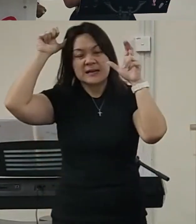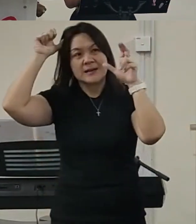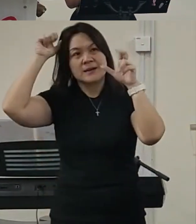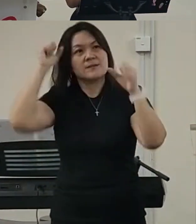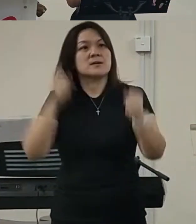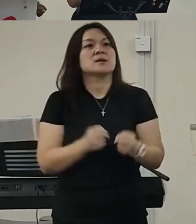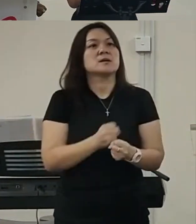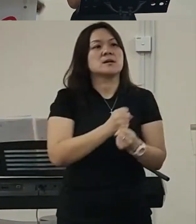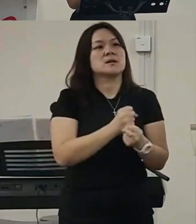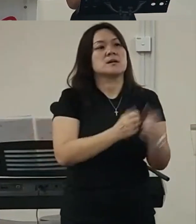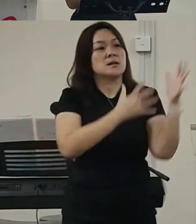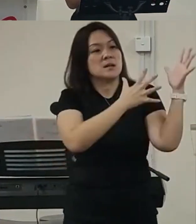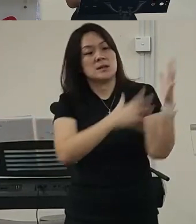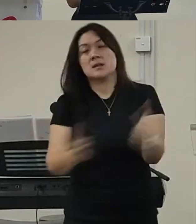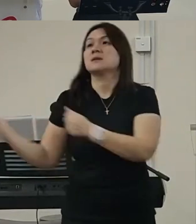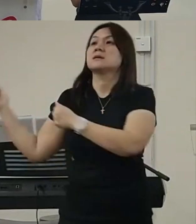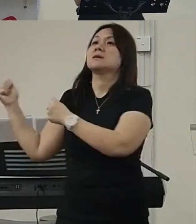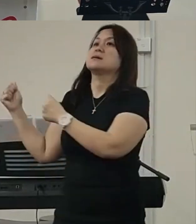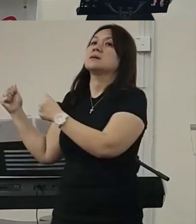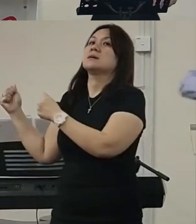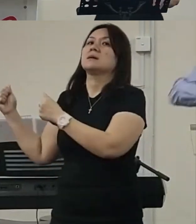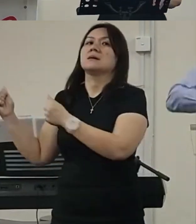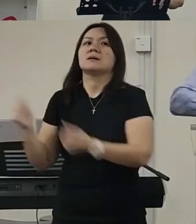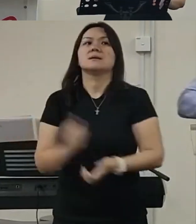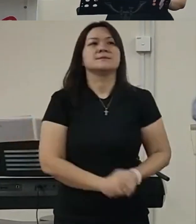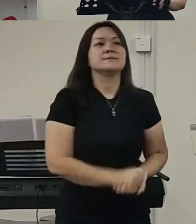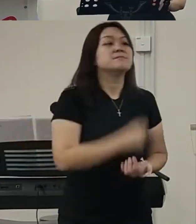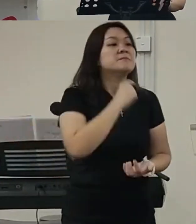那么第二天呢我就去了这个圣灵里面